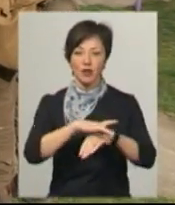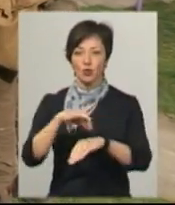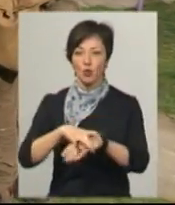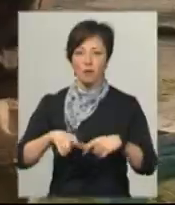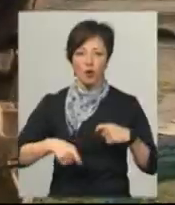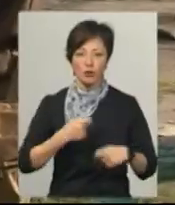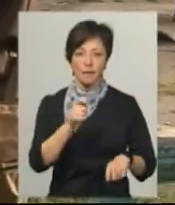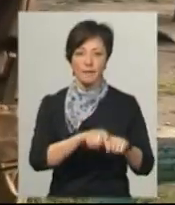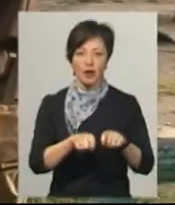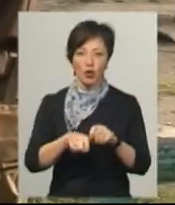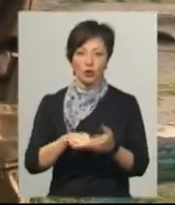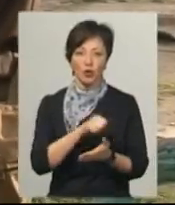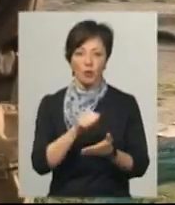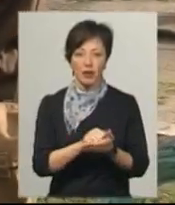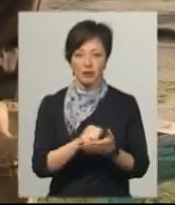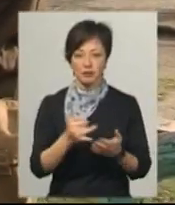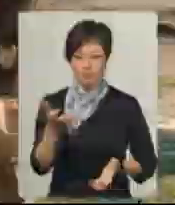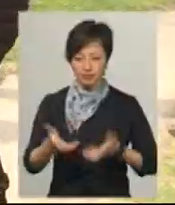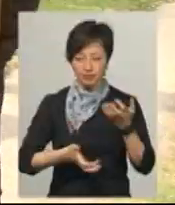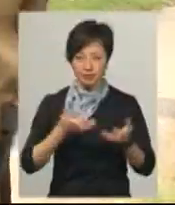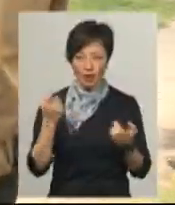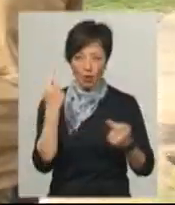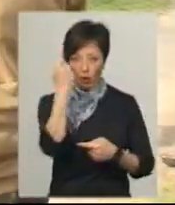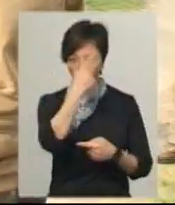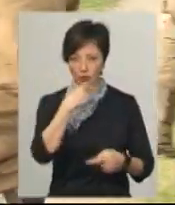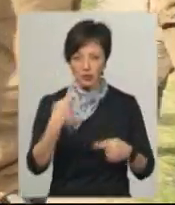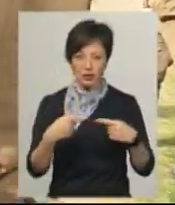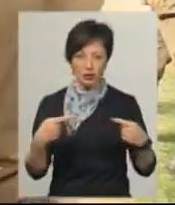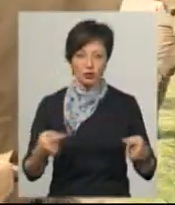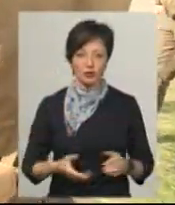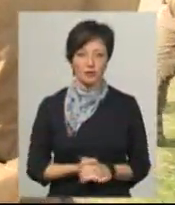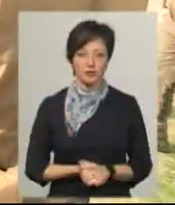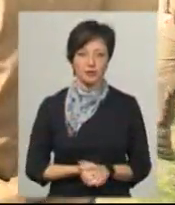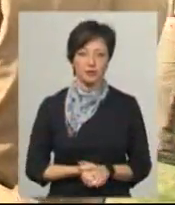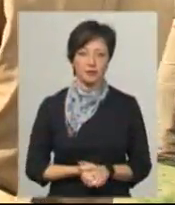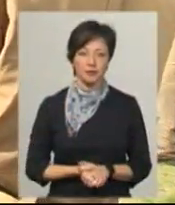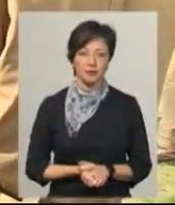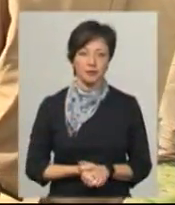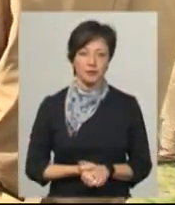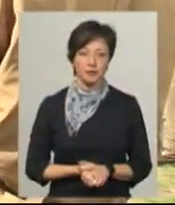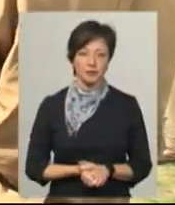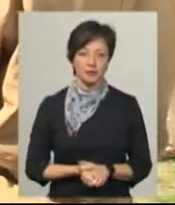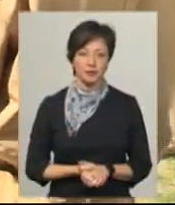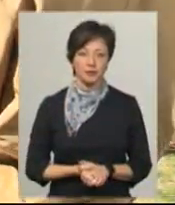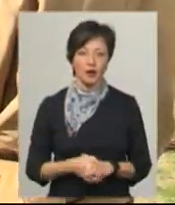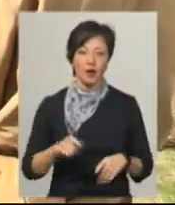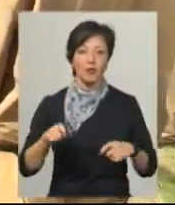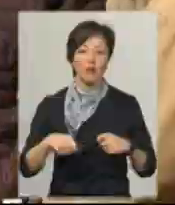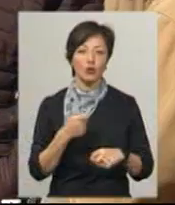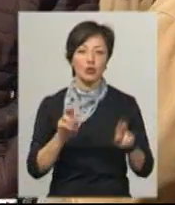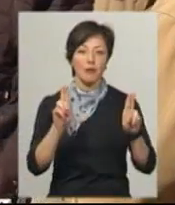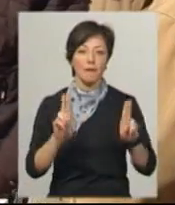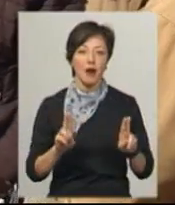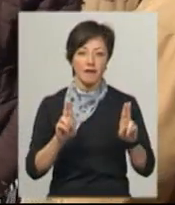документи та проводять поверхневу перевірку особистих речей. Ви порушуєте статтю 44, частина 3, рушення правил карантину.